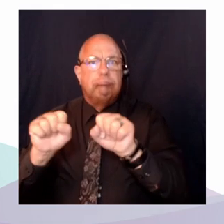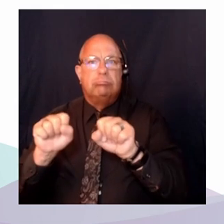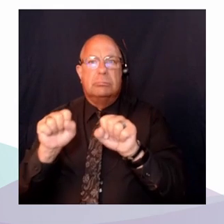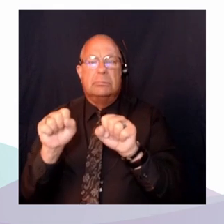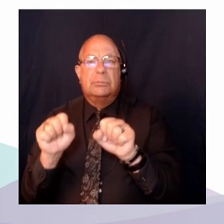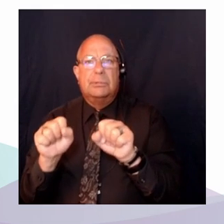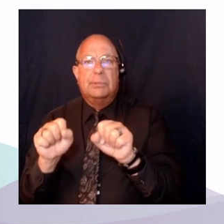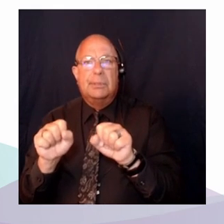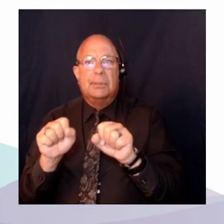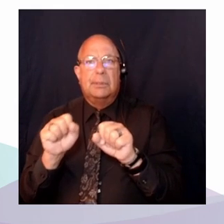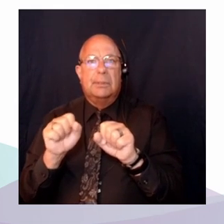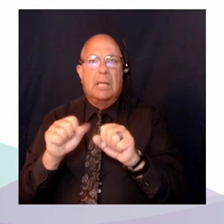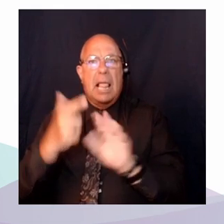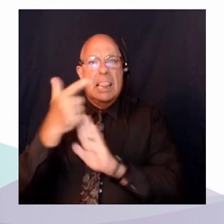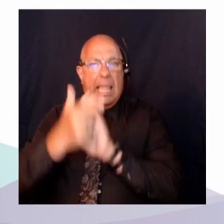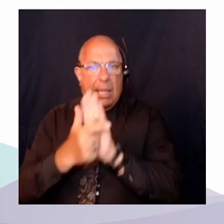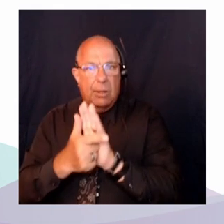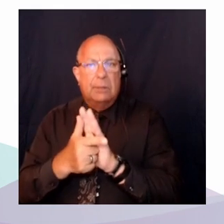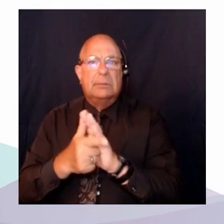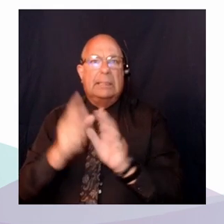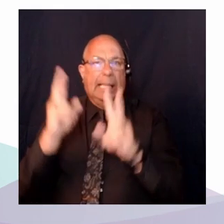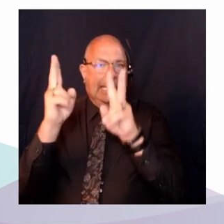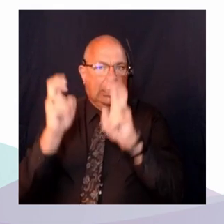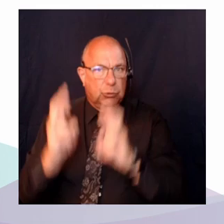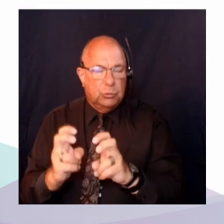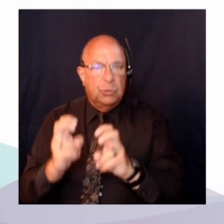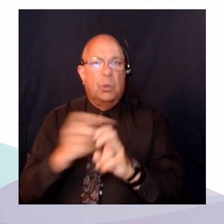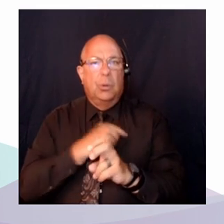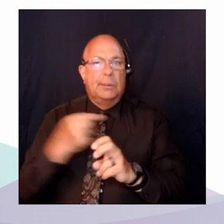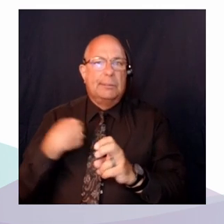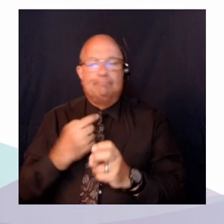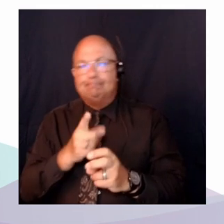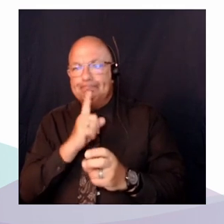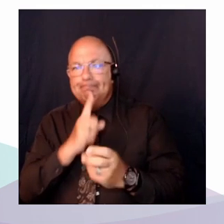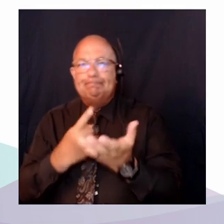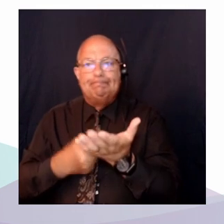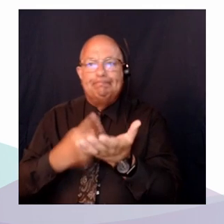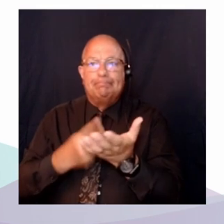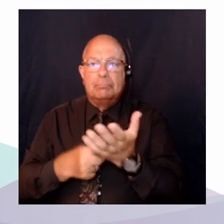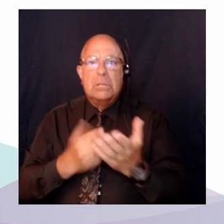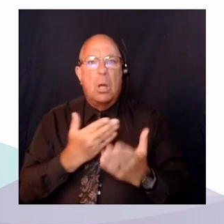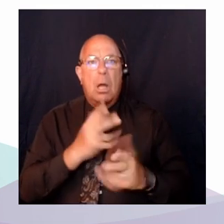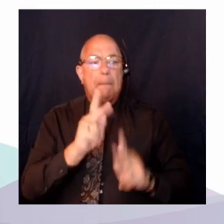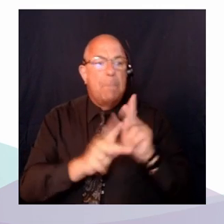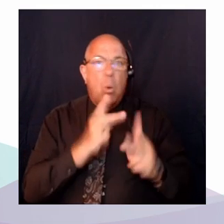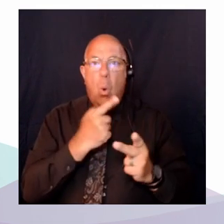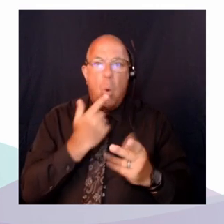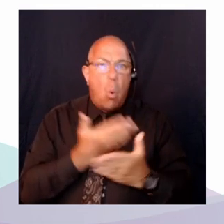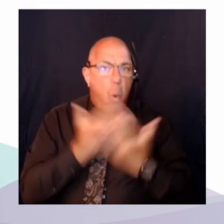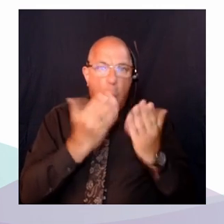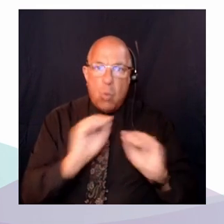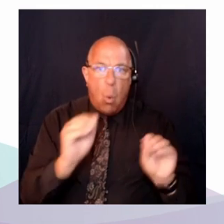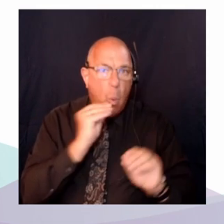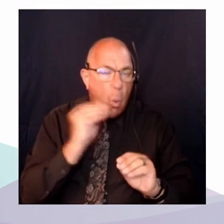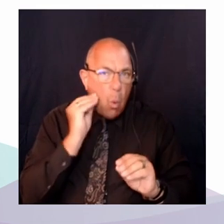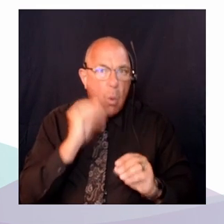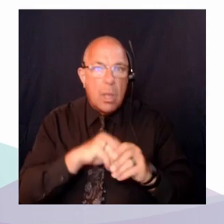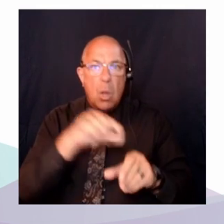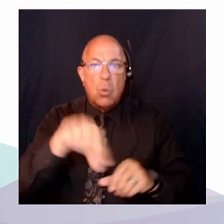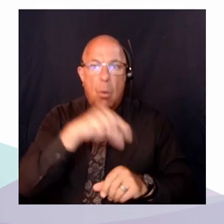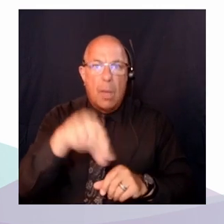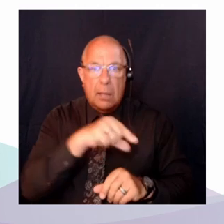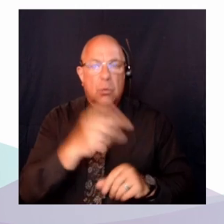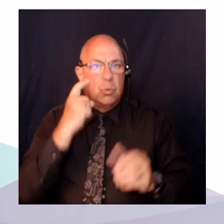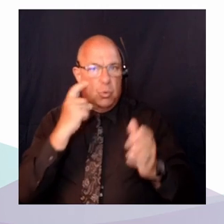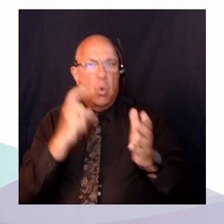on a parlé rapidement de la situation des personnes itinérantes au Québec. Il y un momentum sur la question du droit au logement qui